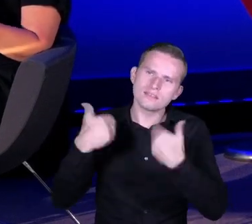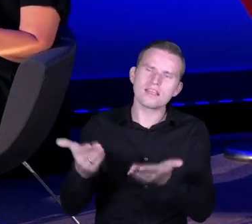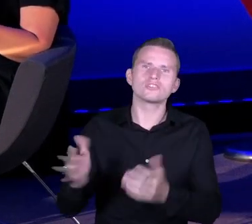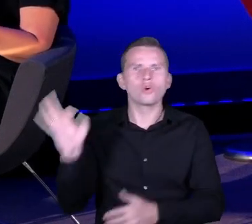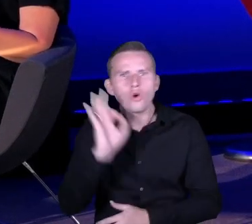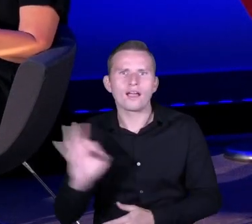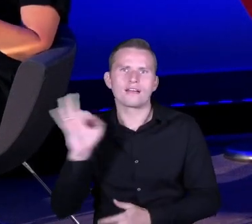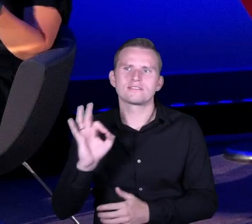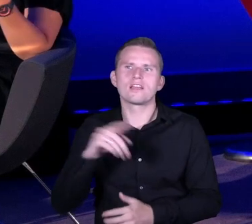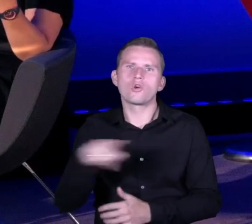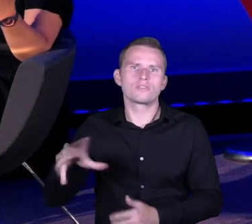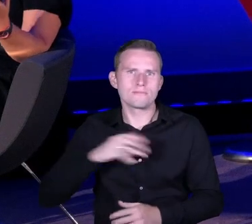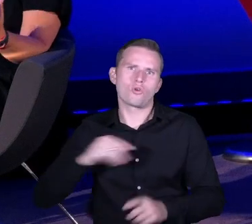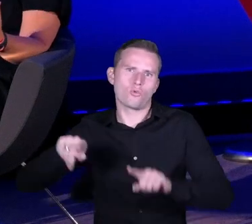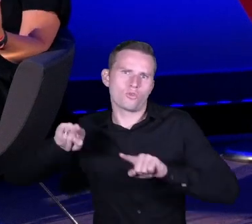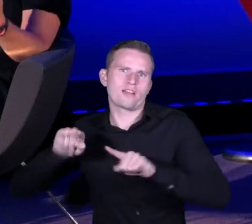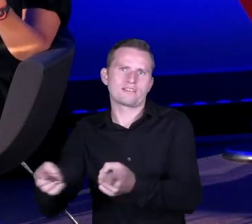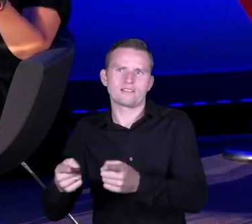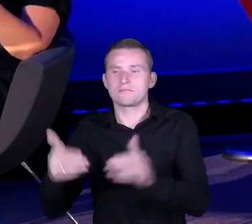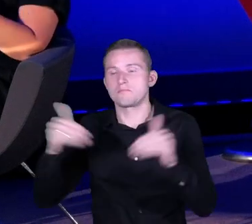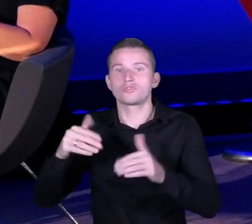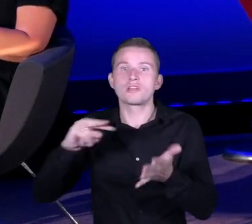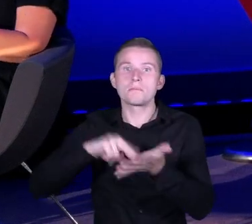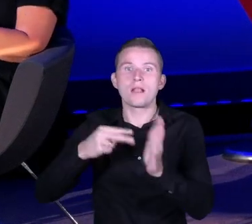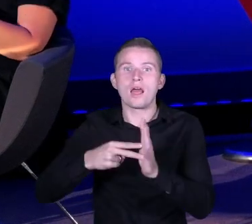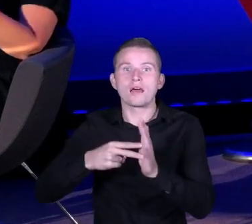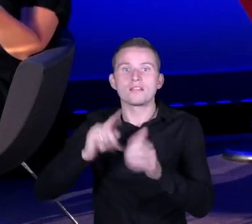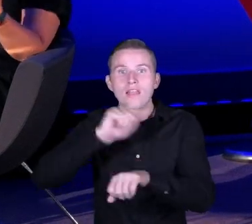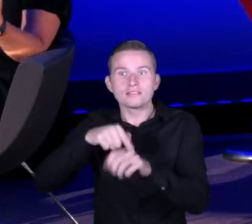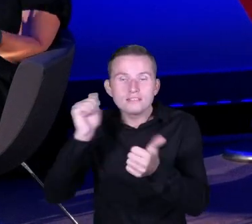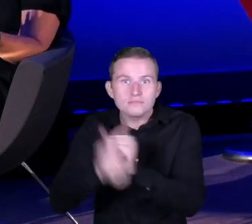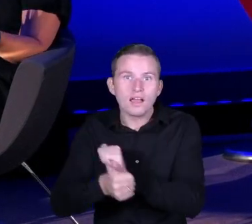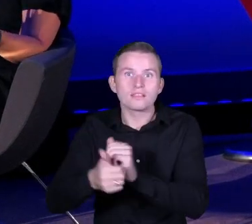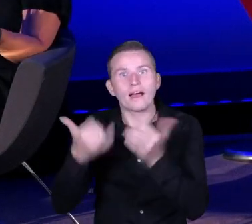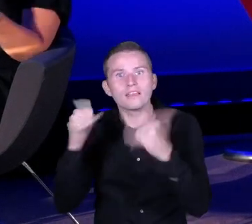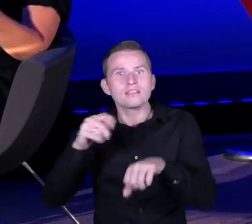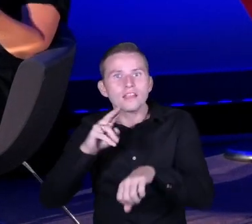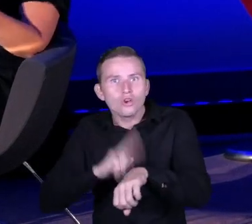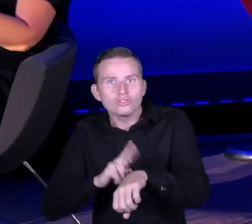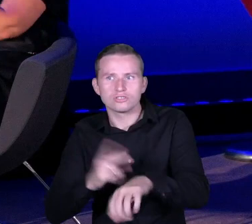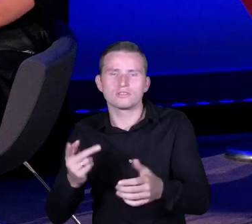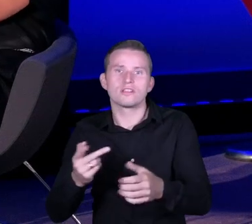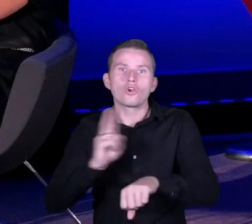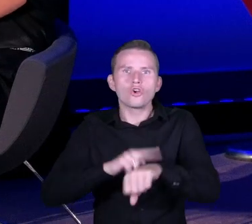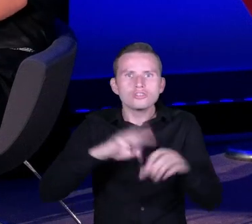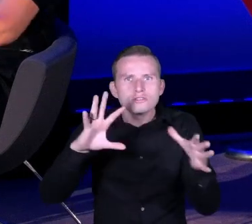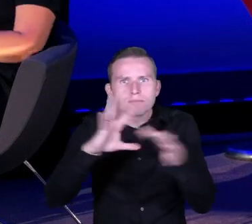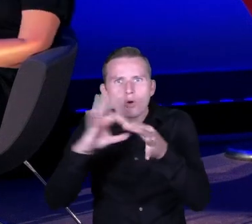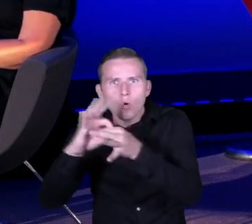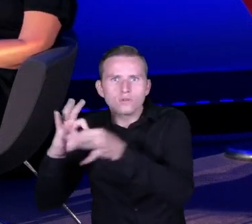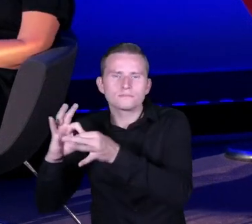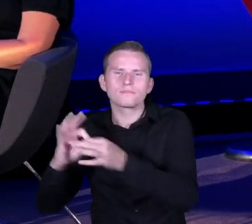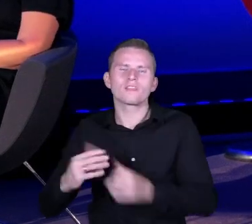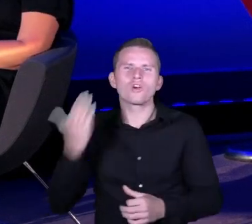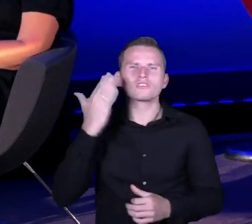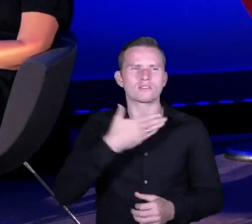organizacyjne. Nie wiem, może trochę zmiana planu lekcji, może inne ustawienie godzin, może, nie wiem, połączenie godzin. Ja tutaj powiem, że myśmy się z Markiem